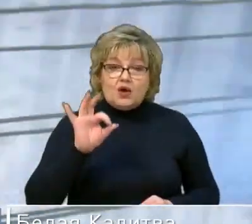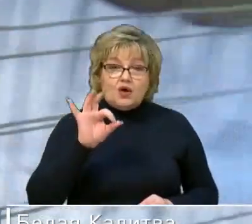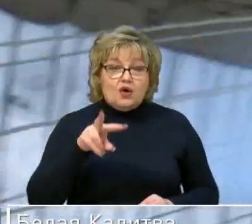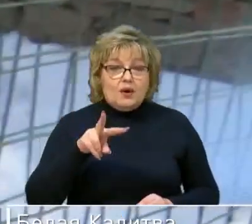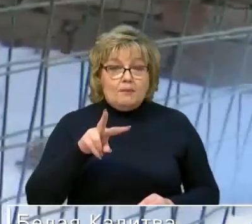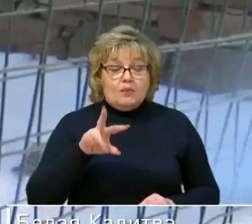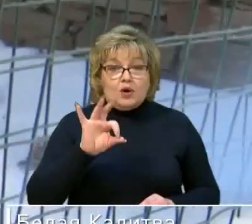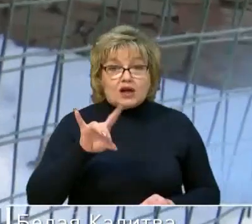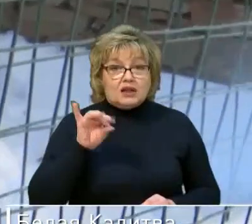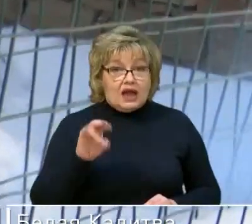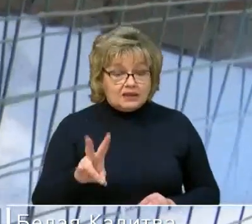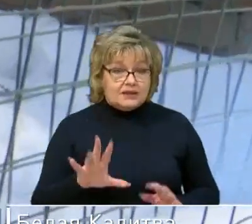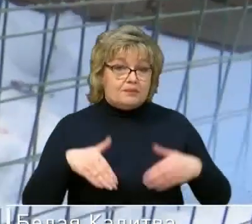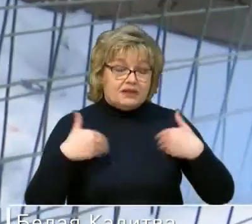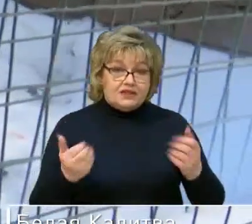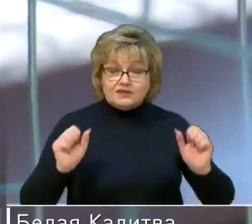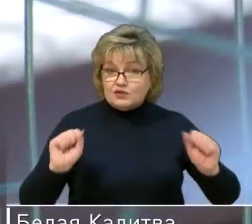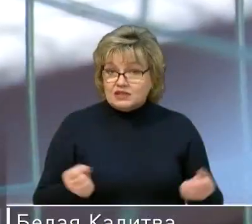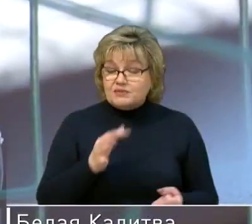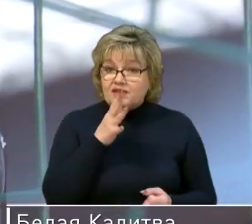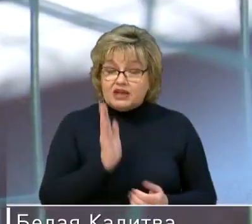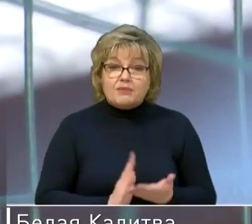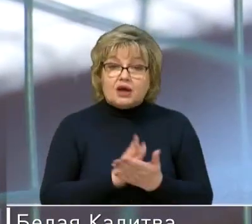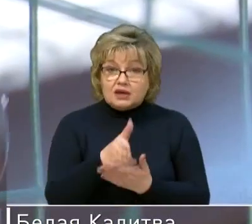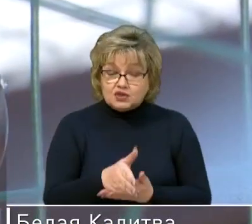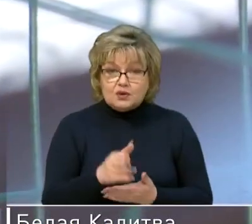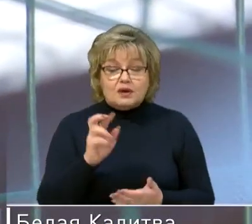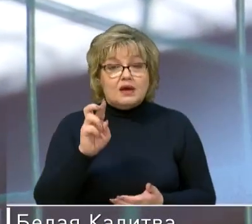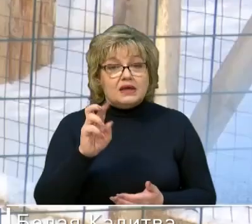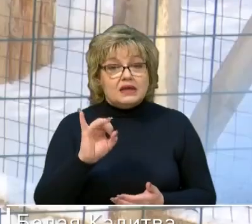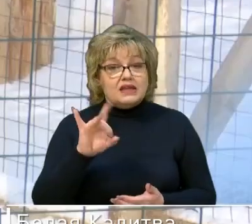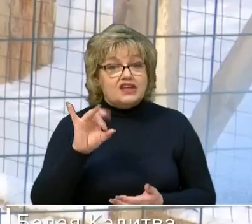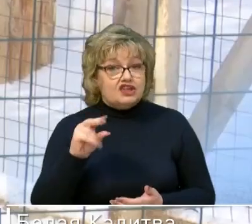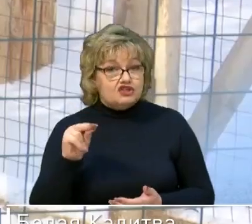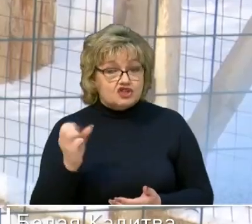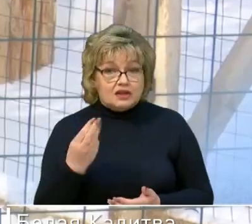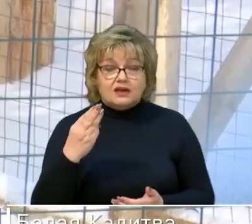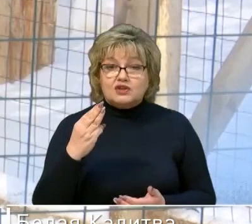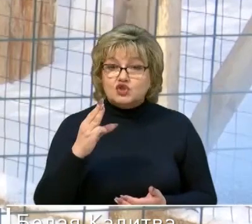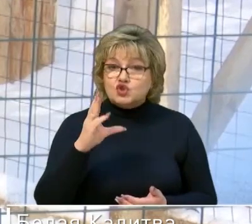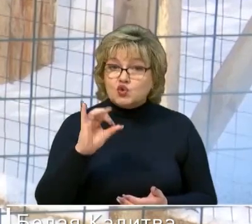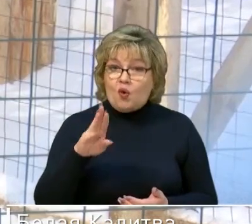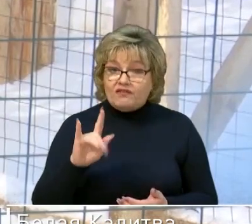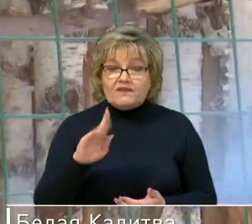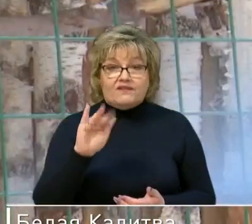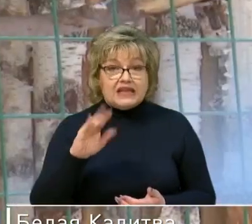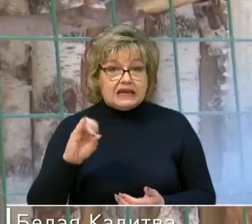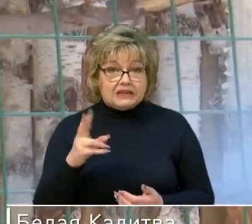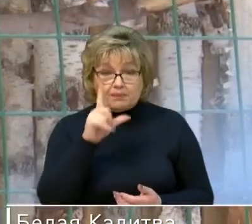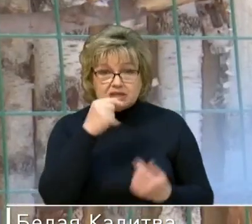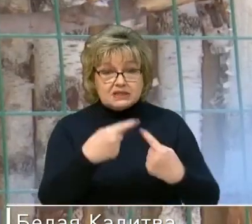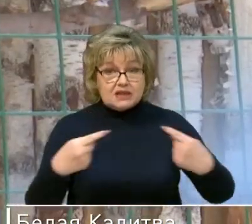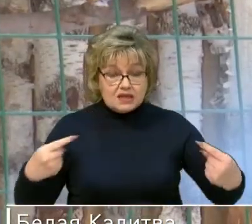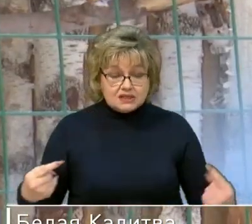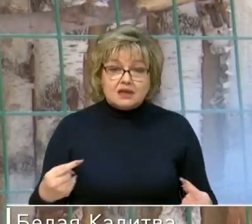Маргоша приветствует в редких зимнее время гостей. Гриф Аркадий, Борда Чириша, а также совы и филины. Зимой в открытых клетках совсем